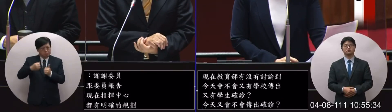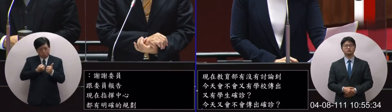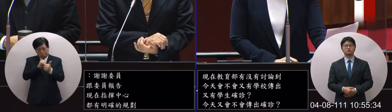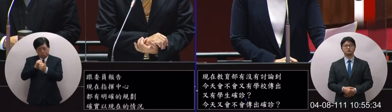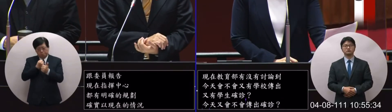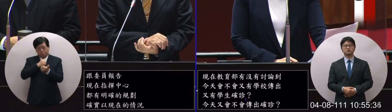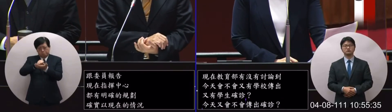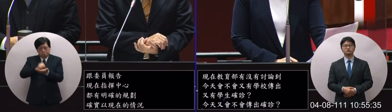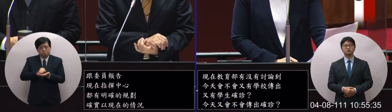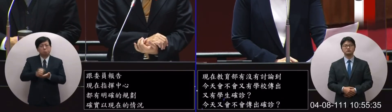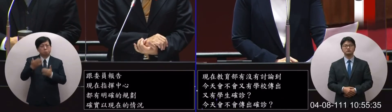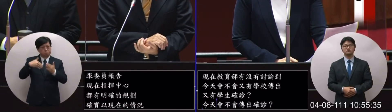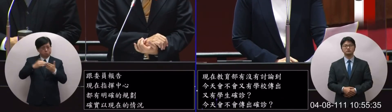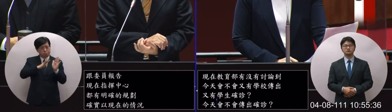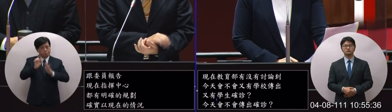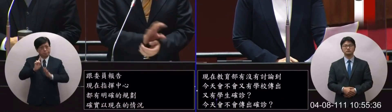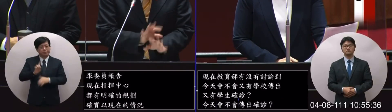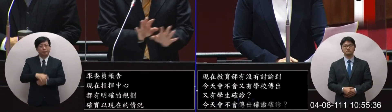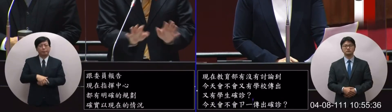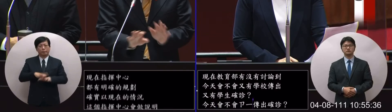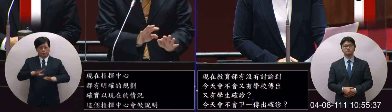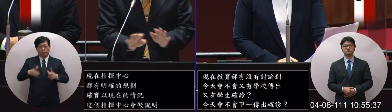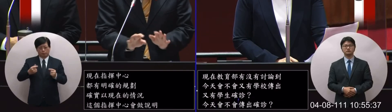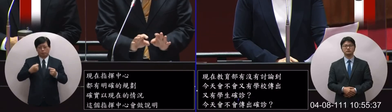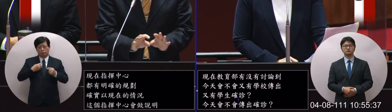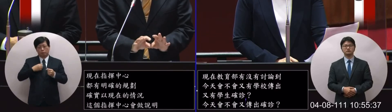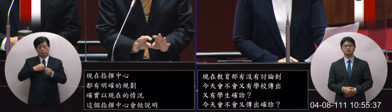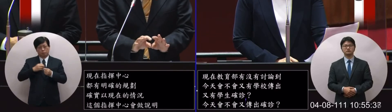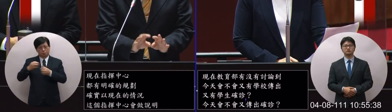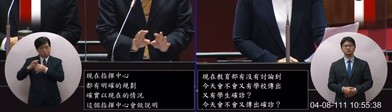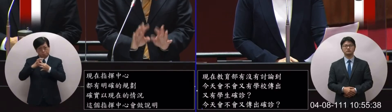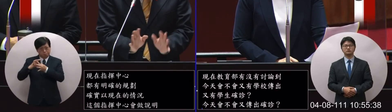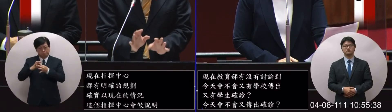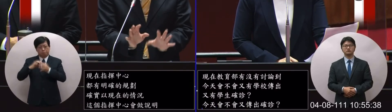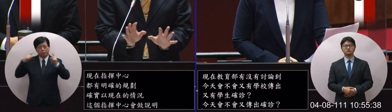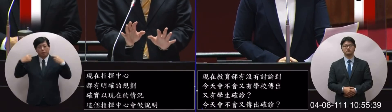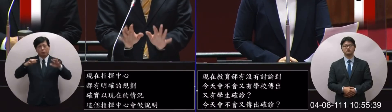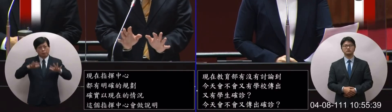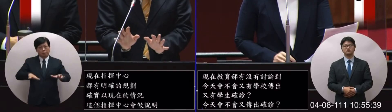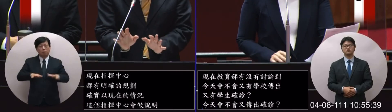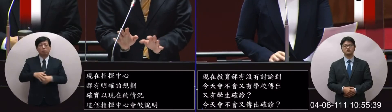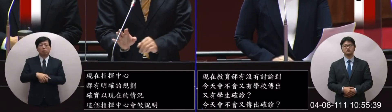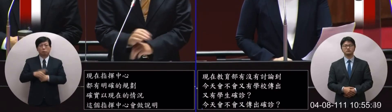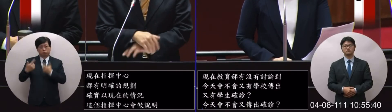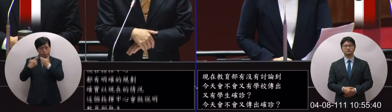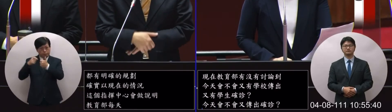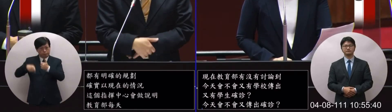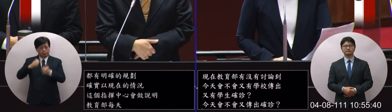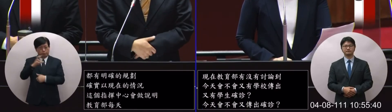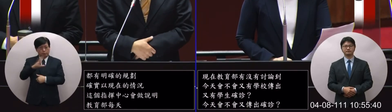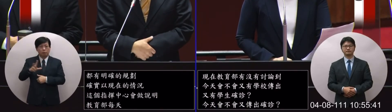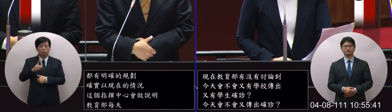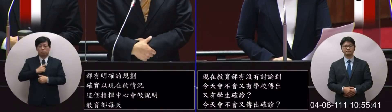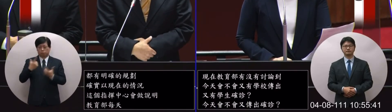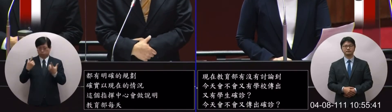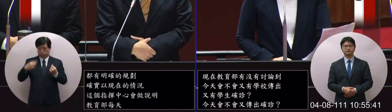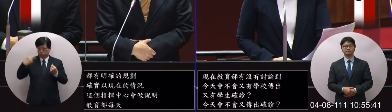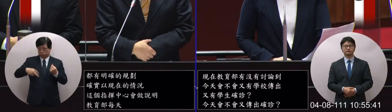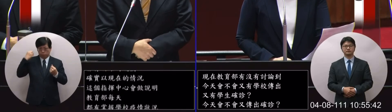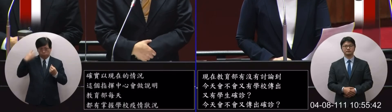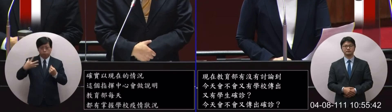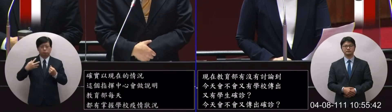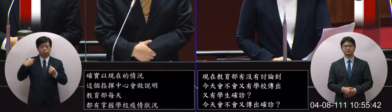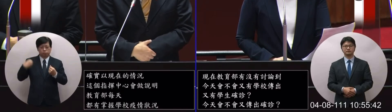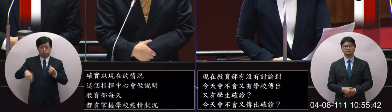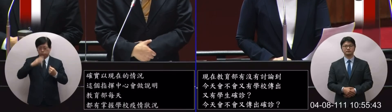我們學校的疫情的狀況也隨時跟指揮中心保持聯繫目前也因應這樣的方式我們會重新再做